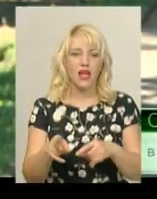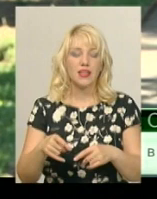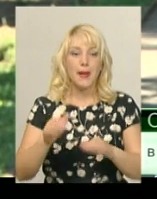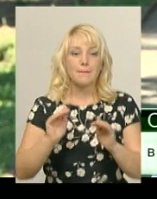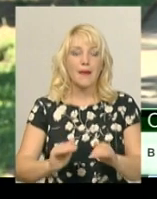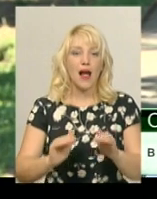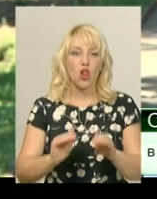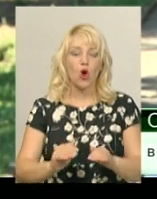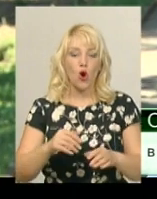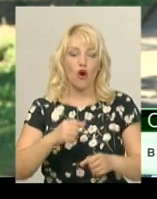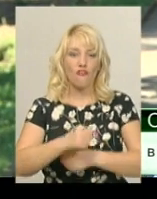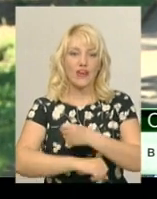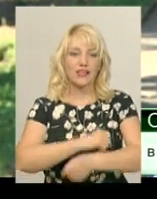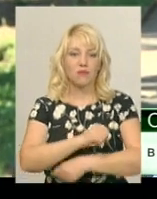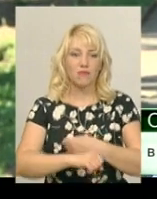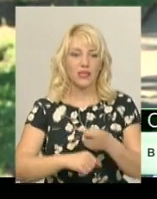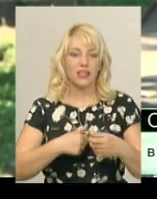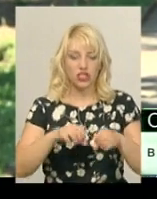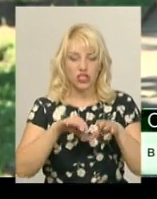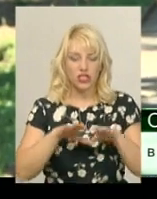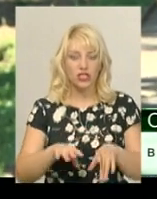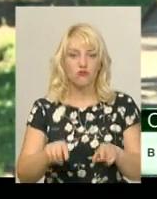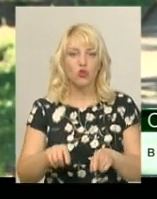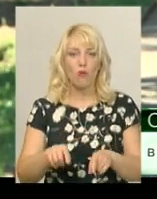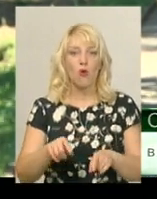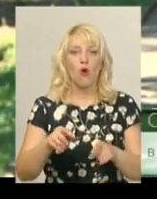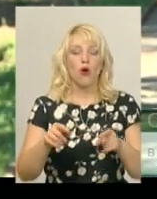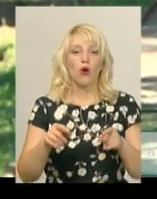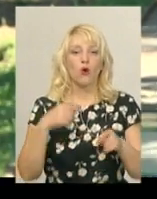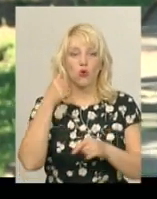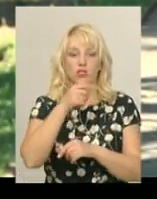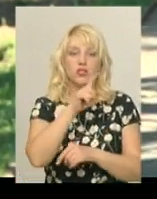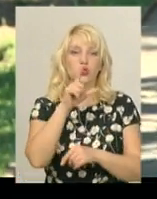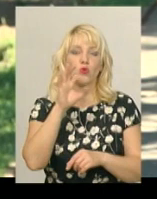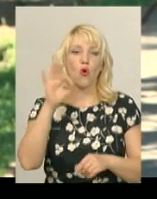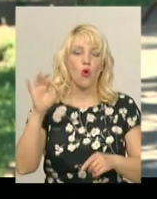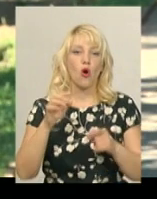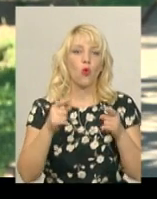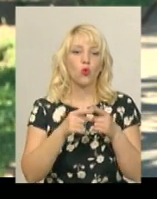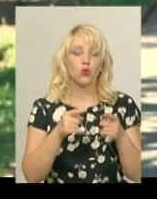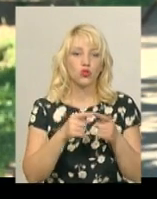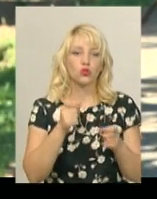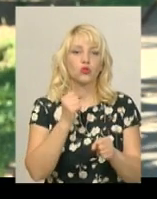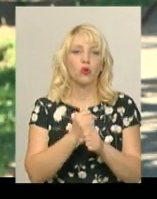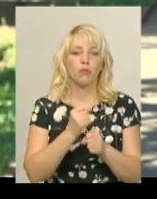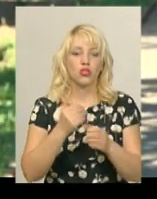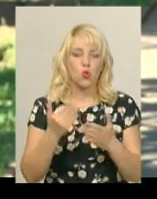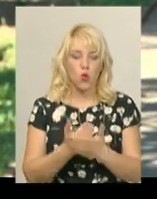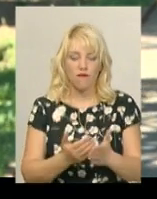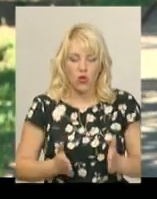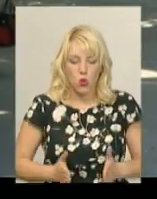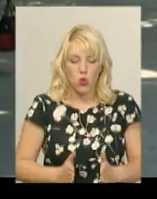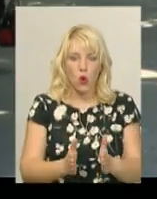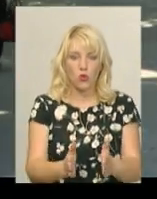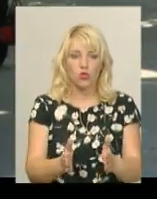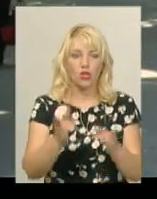на зоокуточку ще зробити в цьому році поміняти доріжки, зробити нові доріжки, окультурити